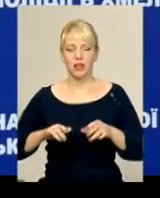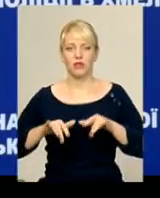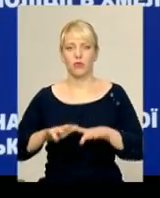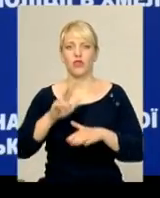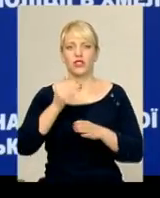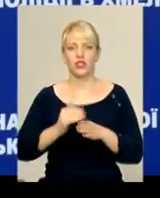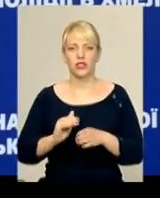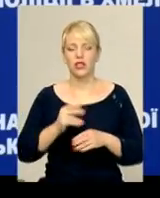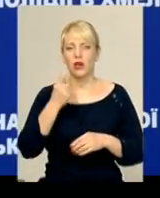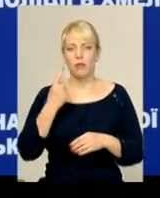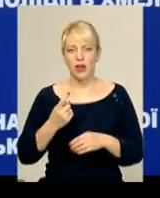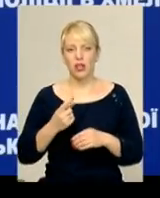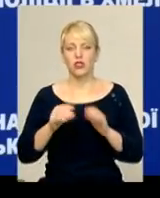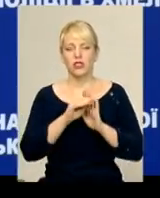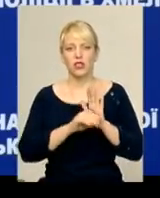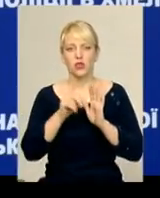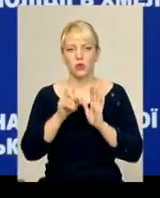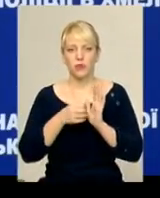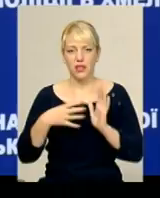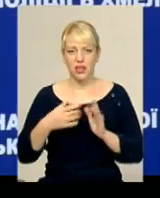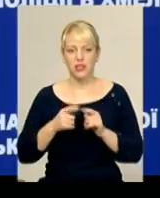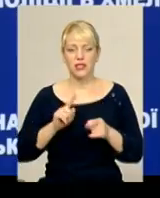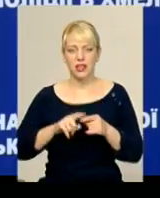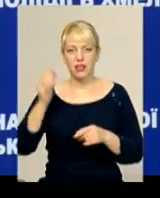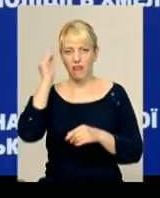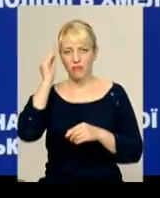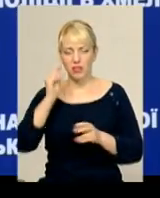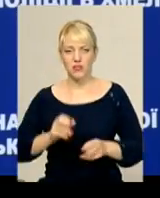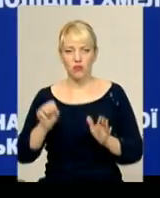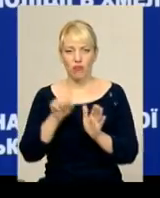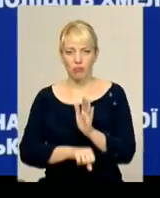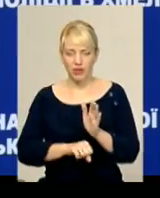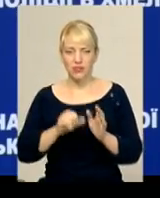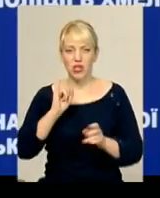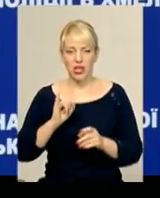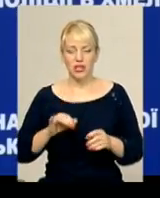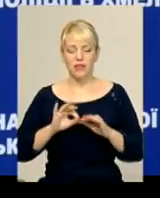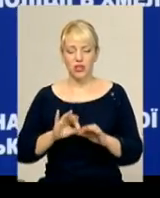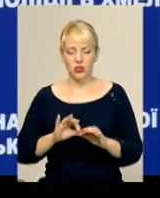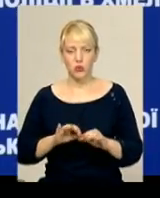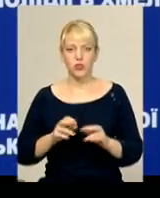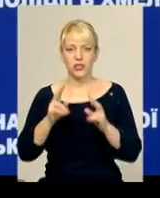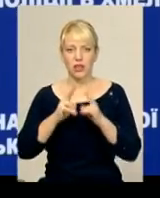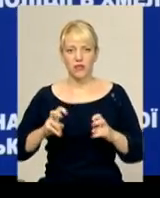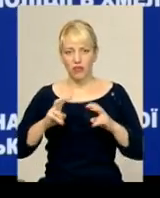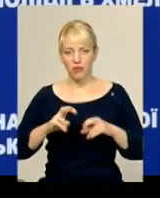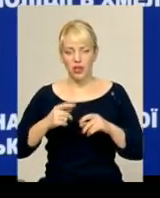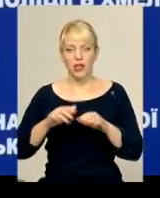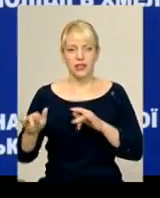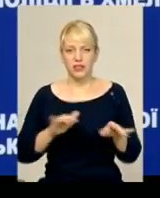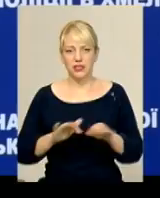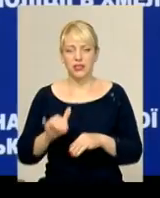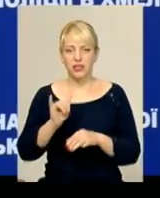за частиною 1 статті 115 Кримінального кодексу України. Це навмисне вбивство. Ведуться слідчо-оперативні дії, також